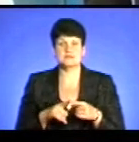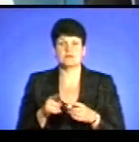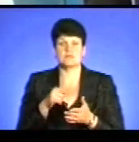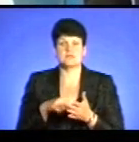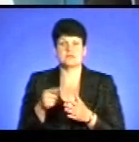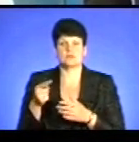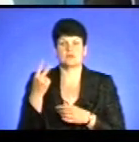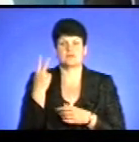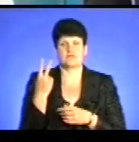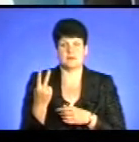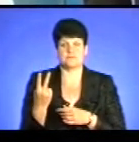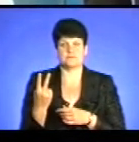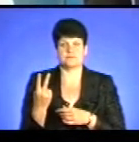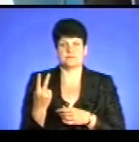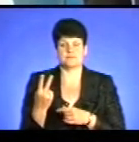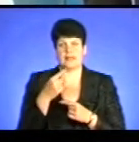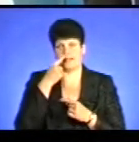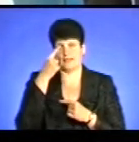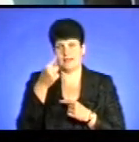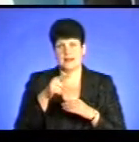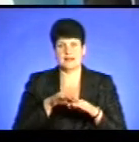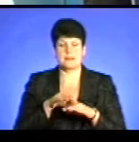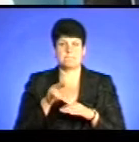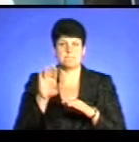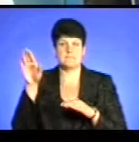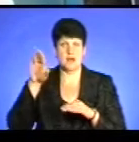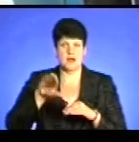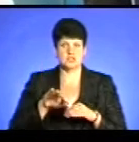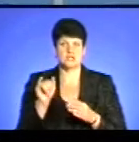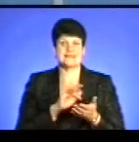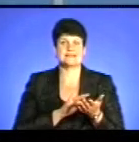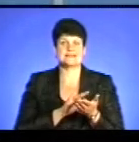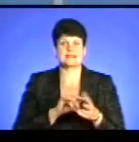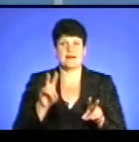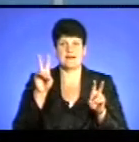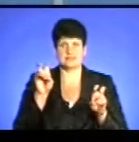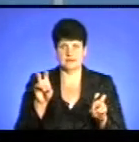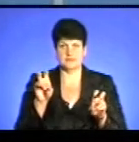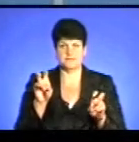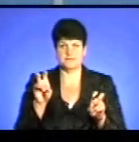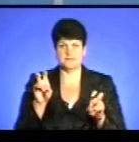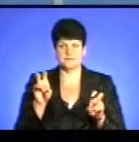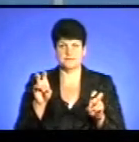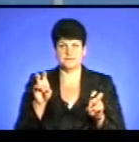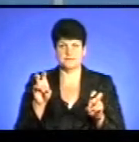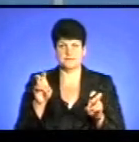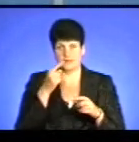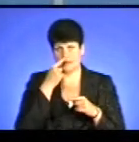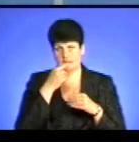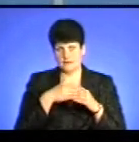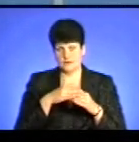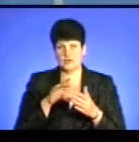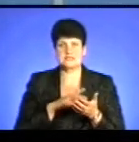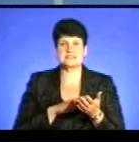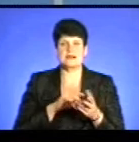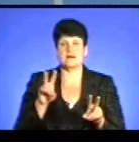Тернополі два таких місця. Це Дальний пляж і пляж Циганка, так називаємо. Тобто віднедавна Циганка? Віднедавна Циганка.